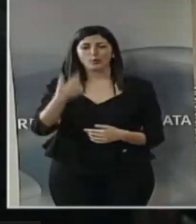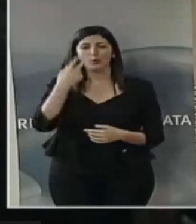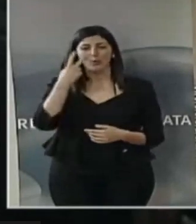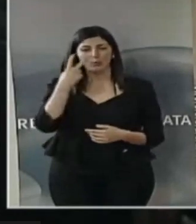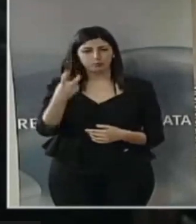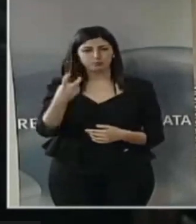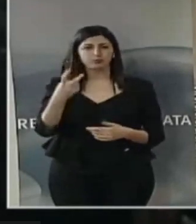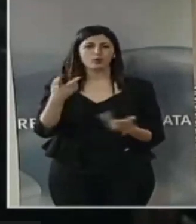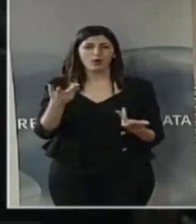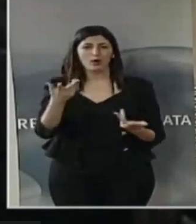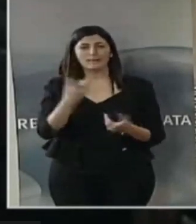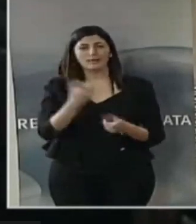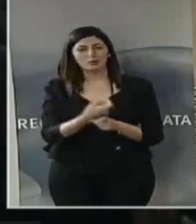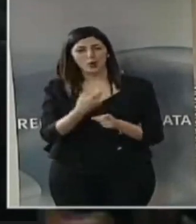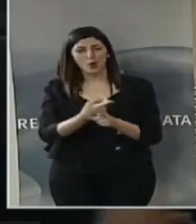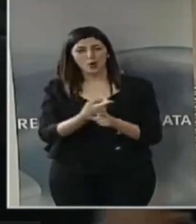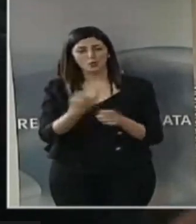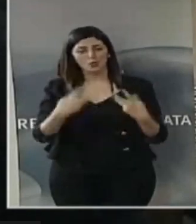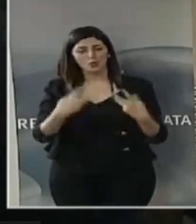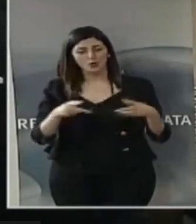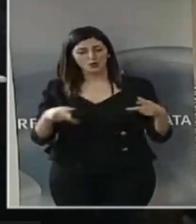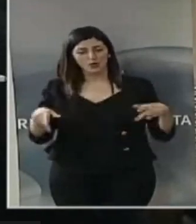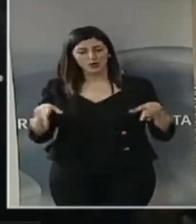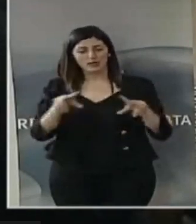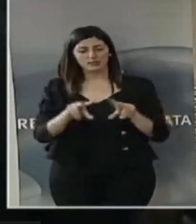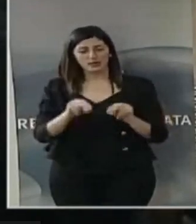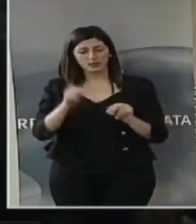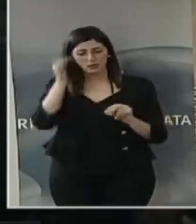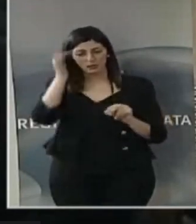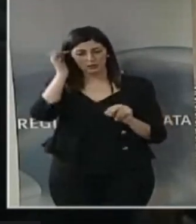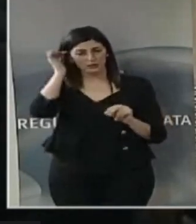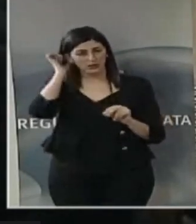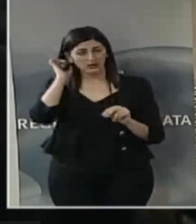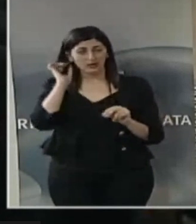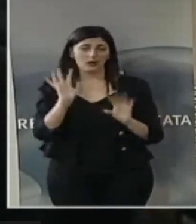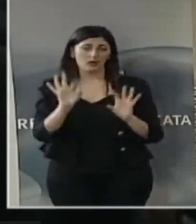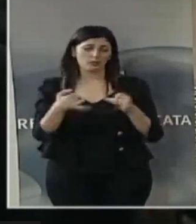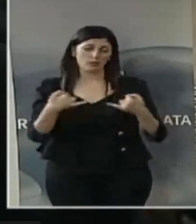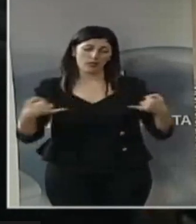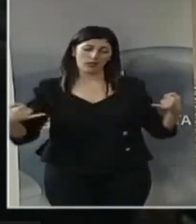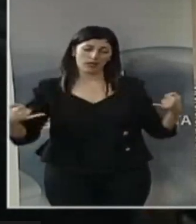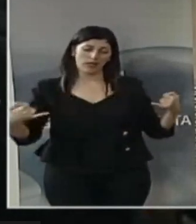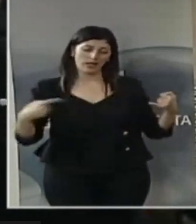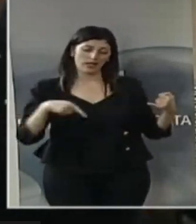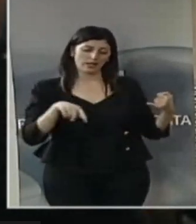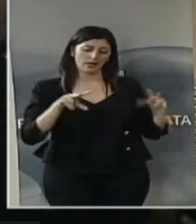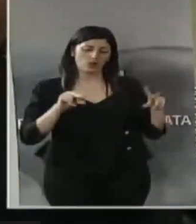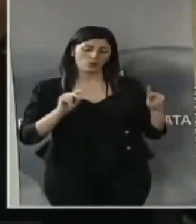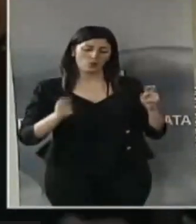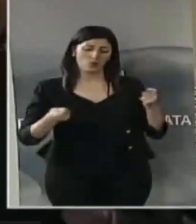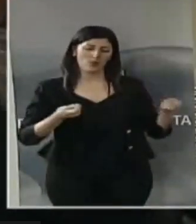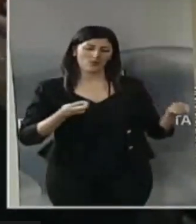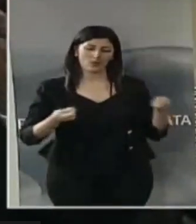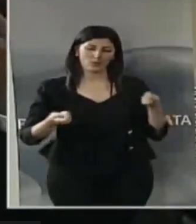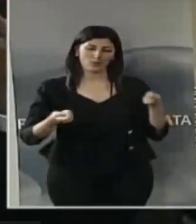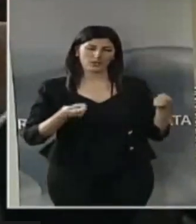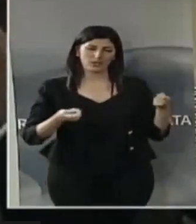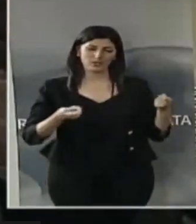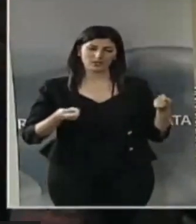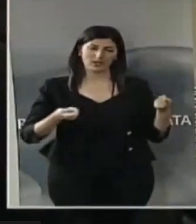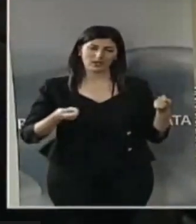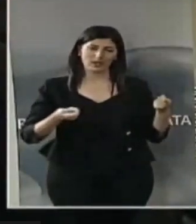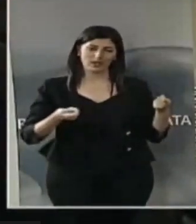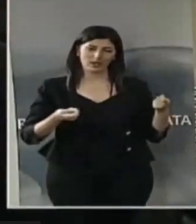riorganizzare in qualche modo, secondo le linee della nuova compagine